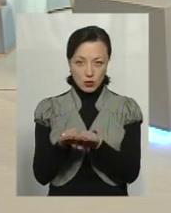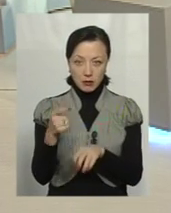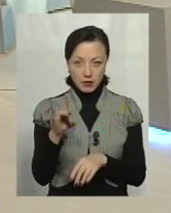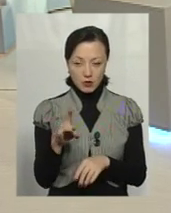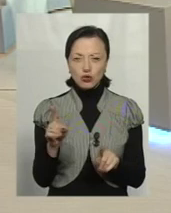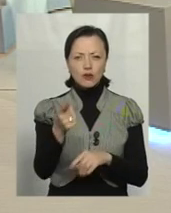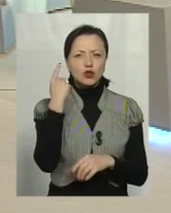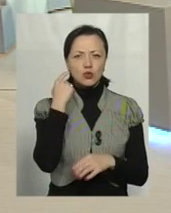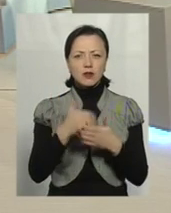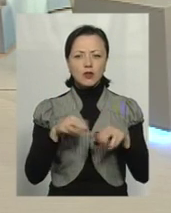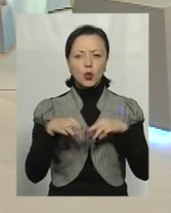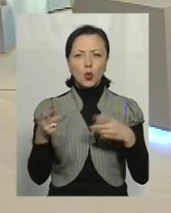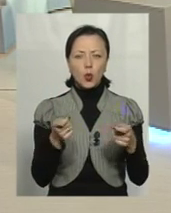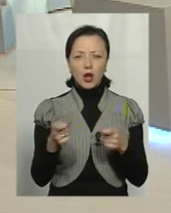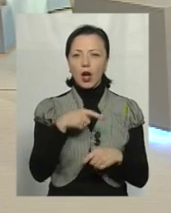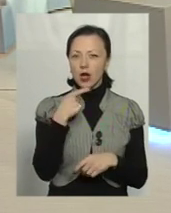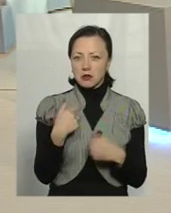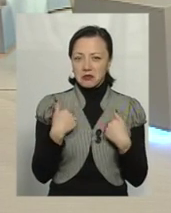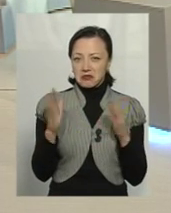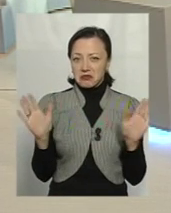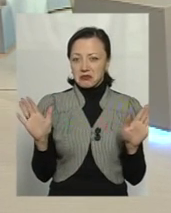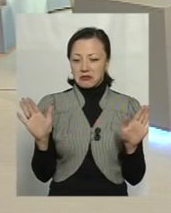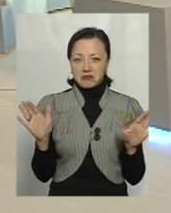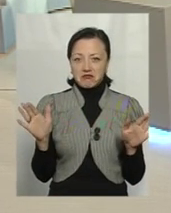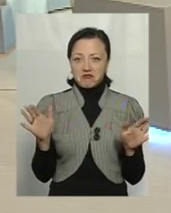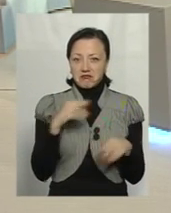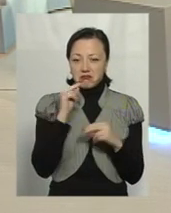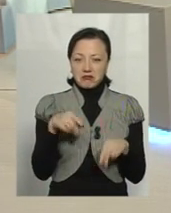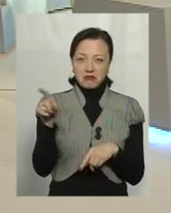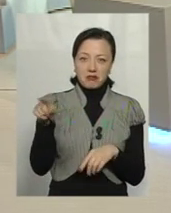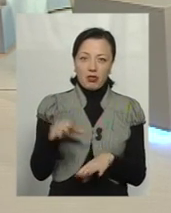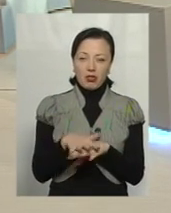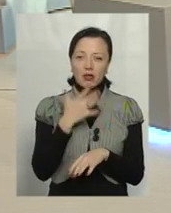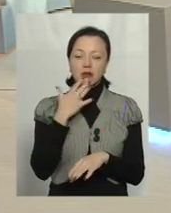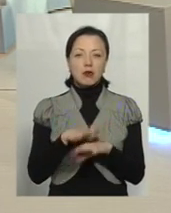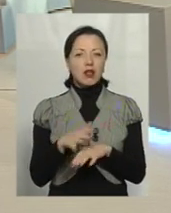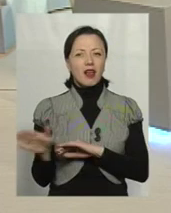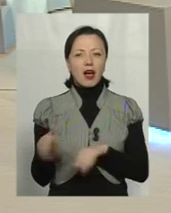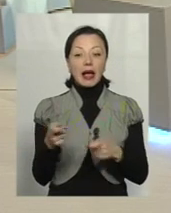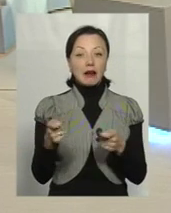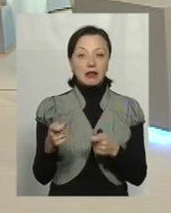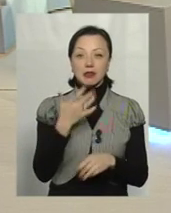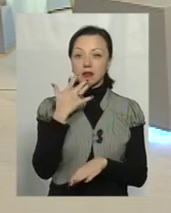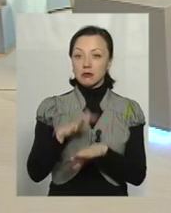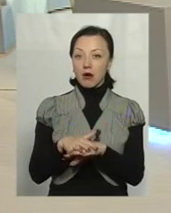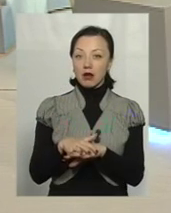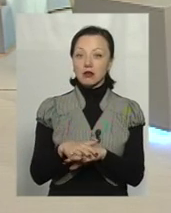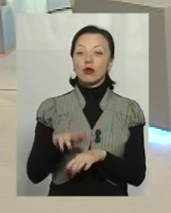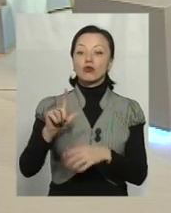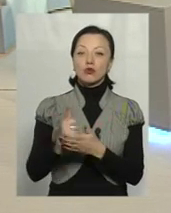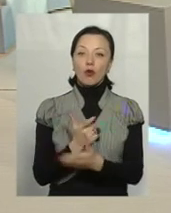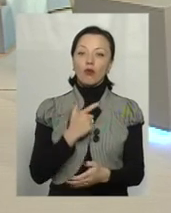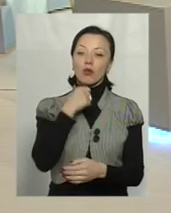Що ви чуєте від уряду? Уряд каже – ми тут ні при чому. Це Нацбанк. Керівниця Нацбанку виходить на чергову